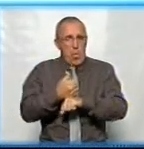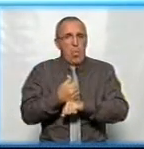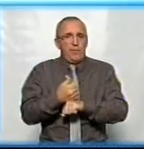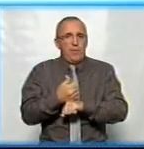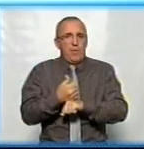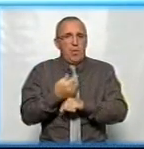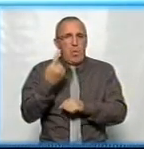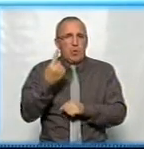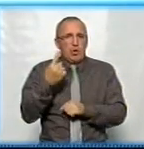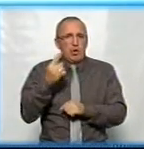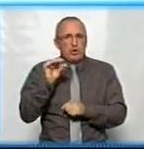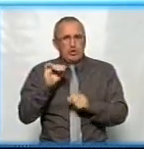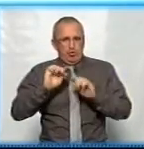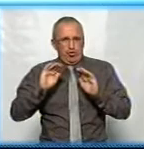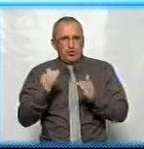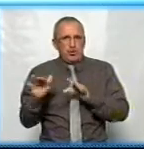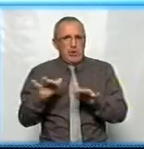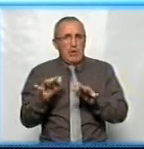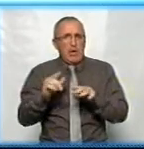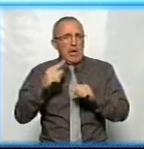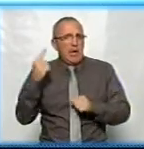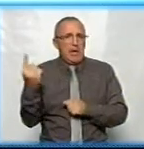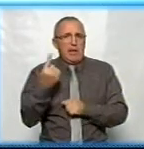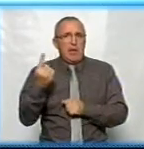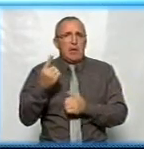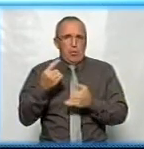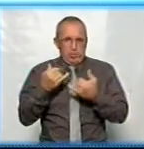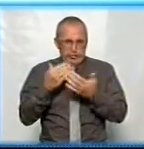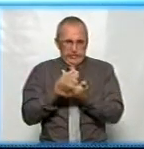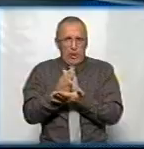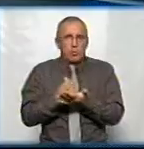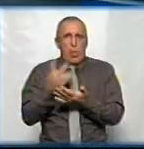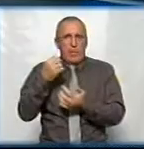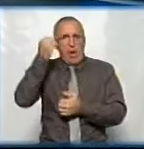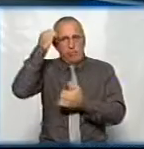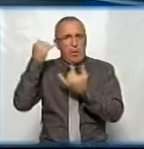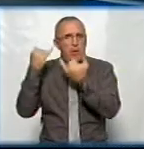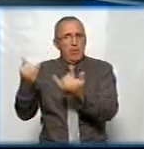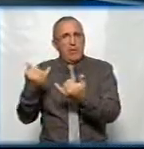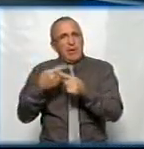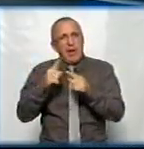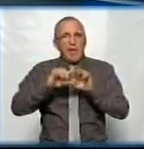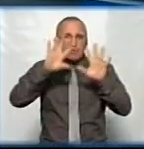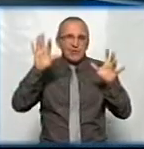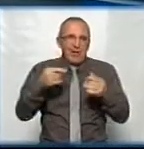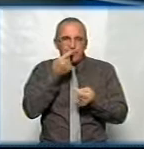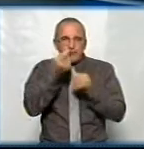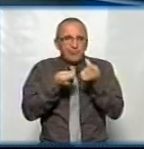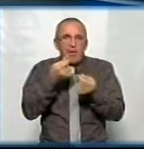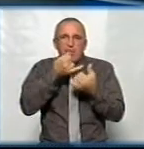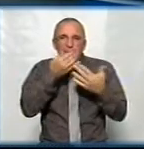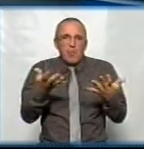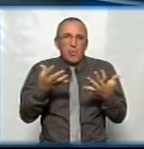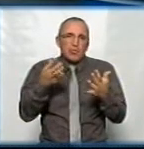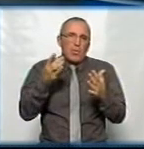один чинник, єдиний? Заслуговує ця людина на пам'ятник, чи ні? А все решта – це нюанси, які ми не можемо не